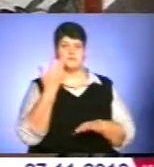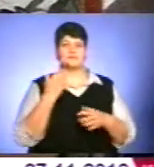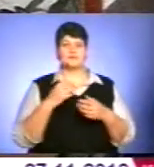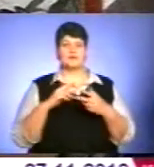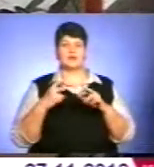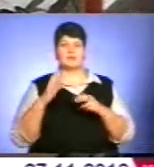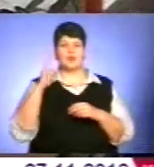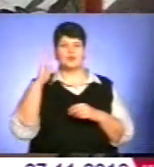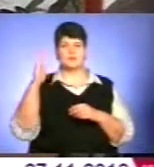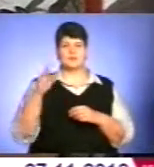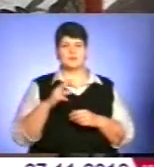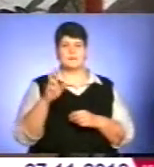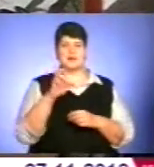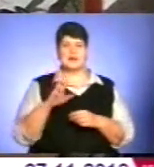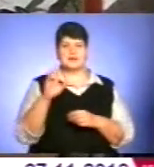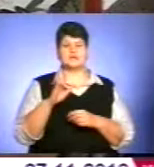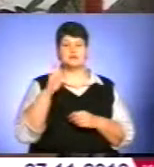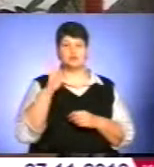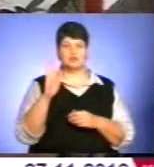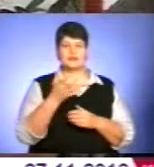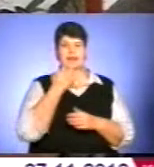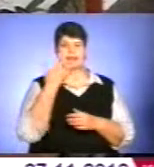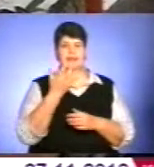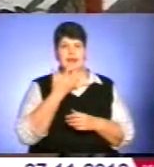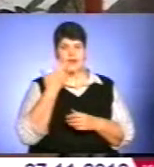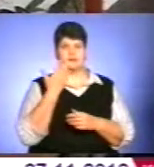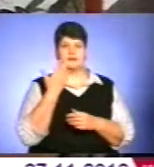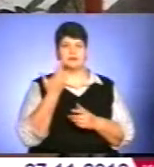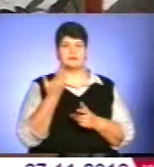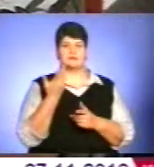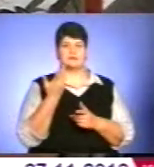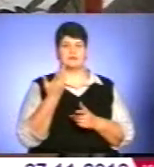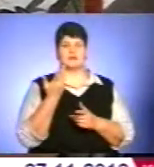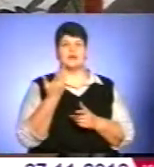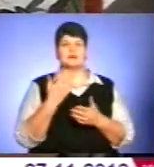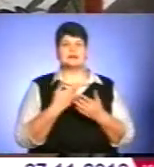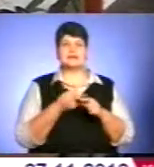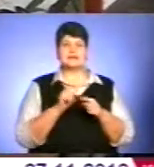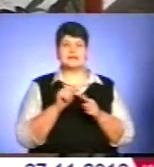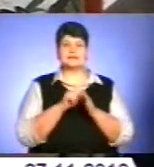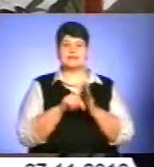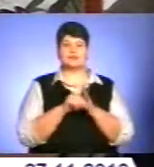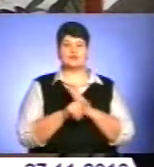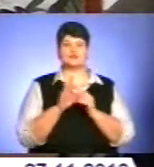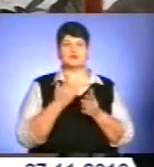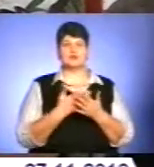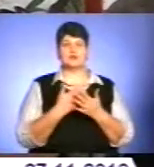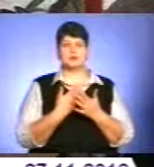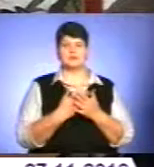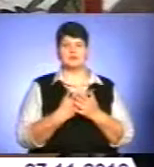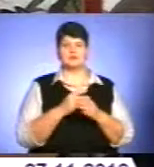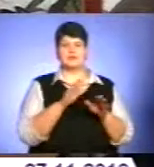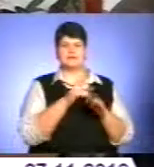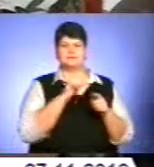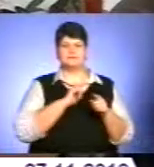український гідрометцентр, березень цьогоріч повинен бути дещо теплішим за кліматичну норму. Це означає, що в нас буде достатньо різкий